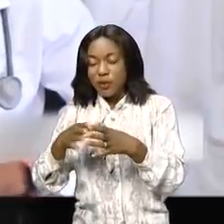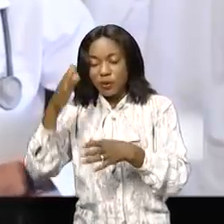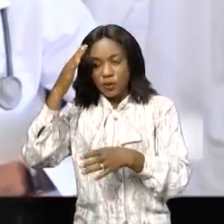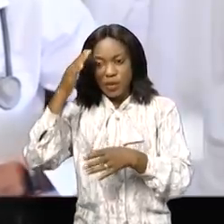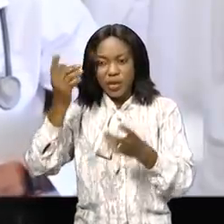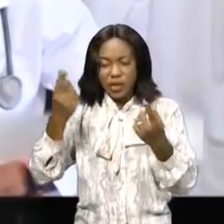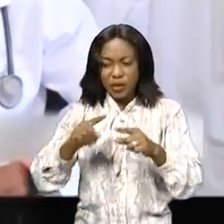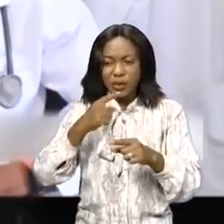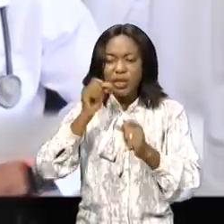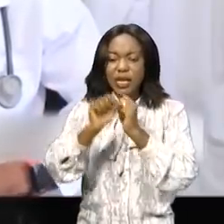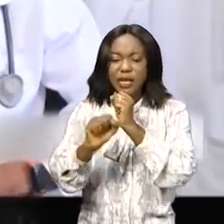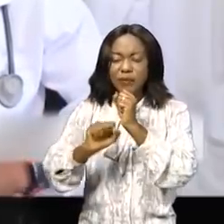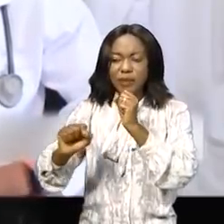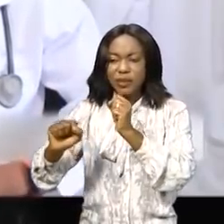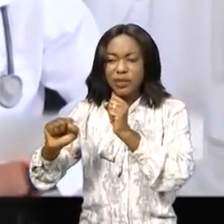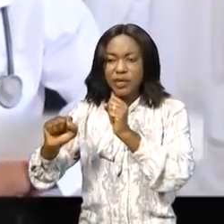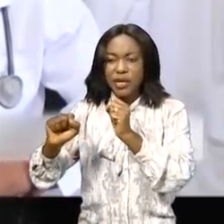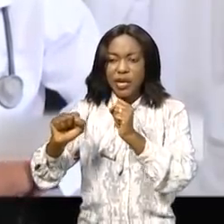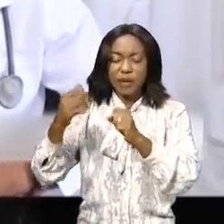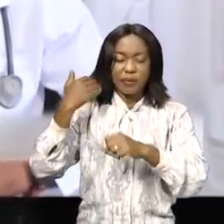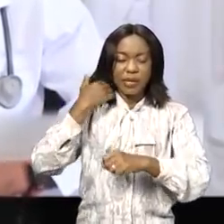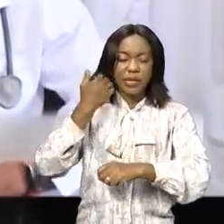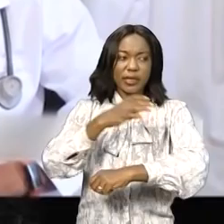cette campagne dénommée Cœur d'avril ? Nous allons